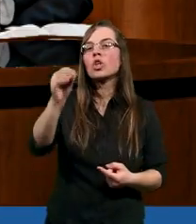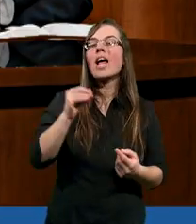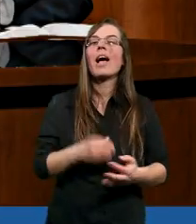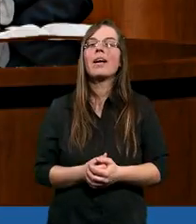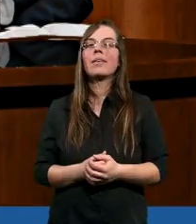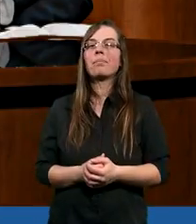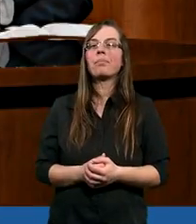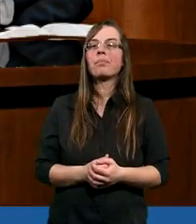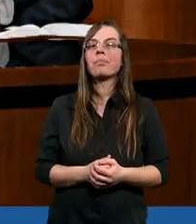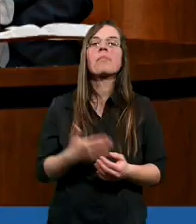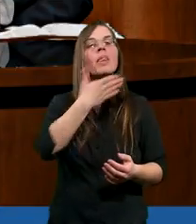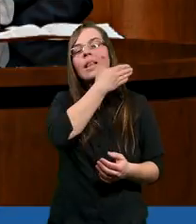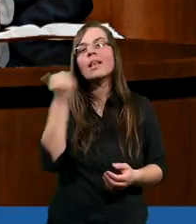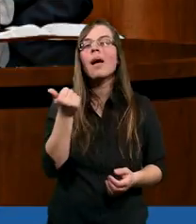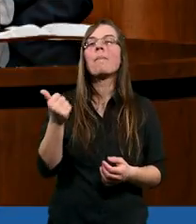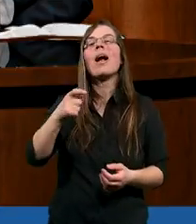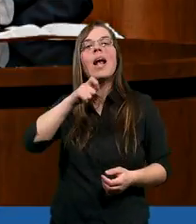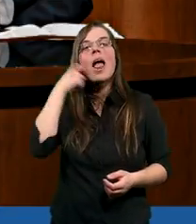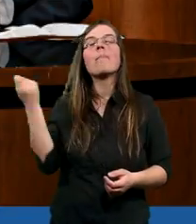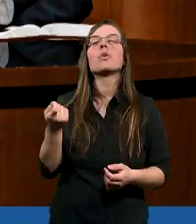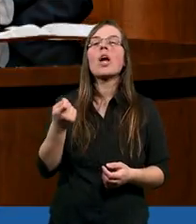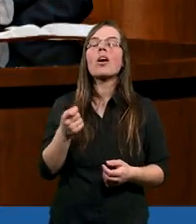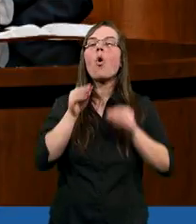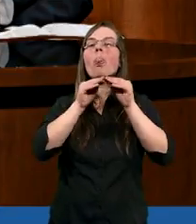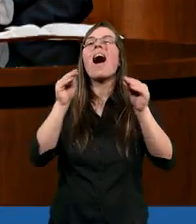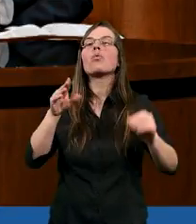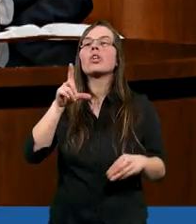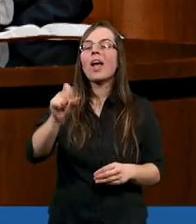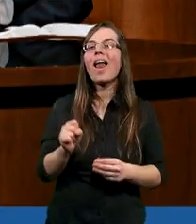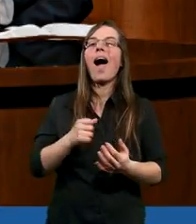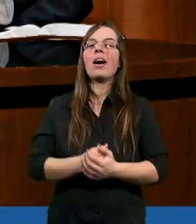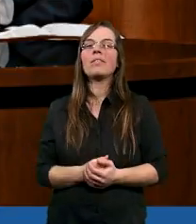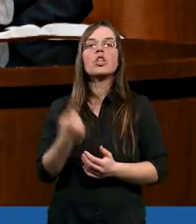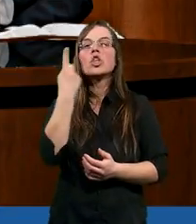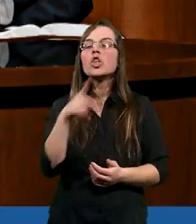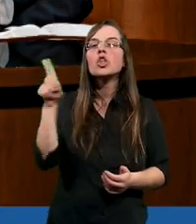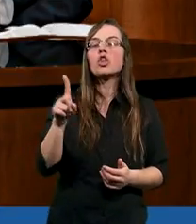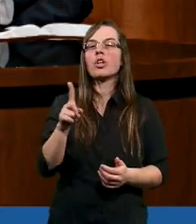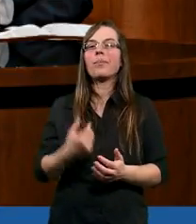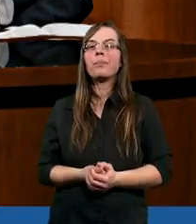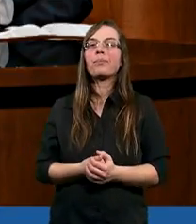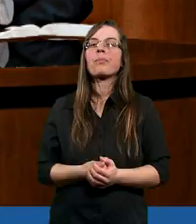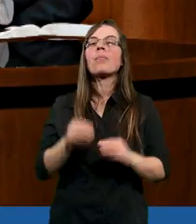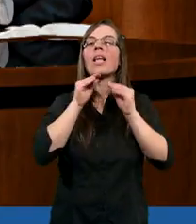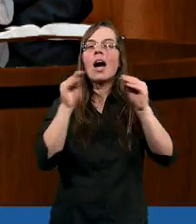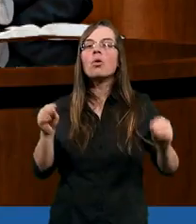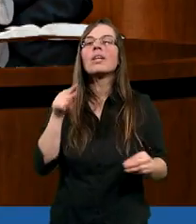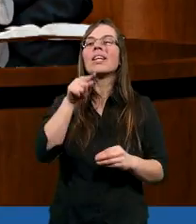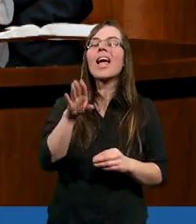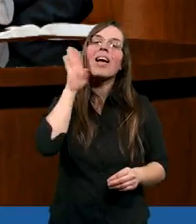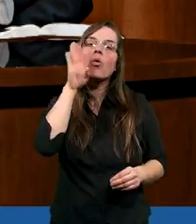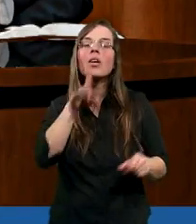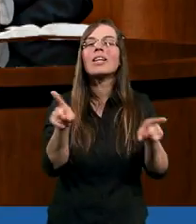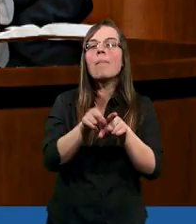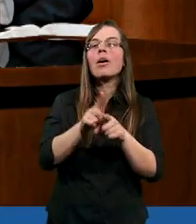że nie ma lepszego nauczyciela niż nauczyciel